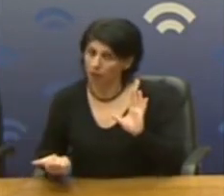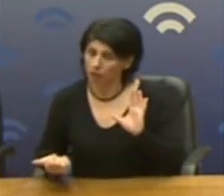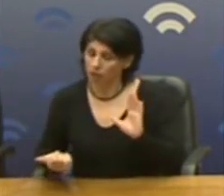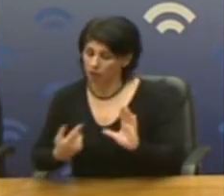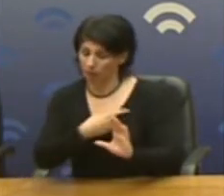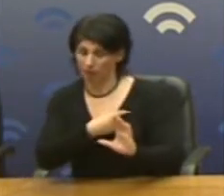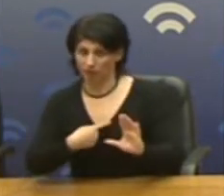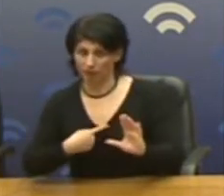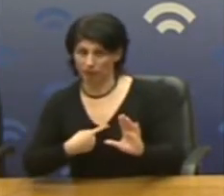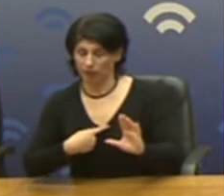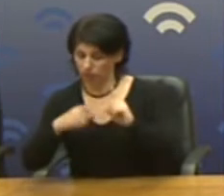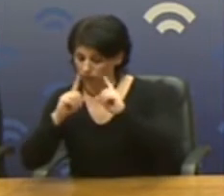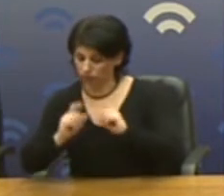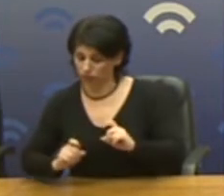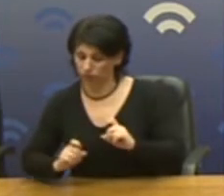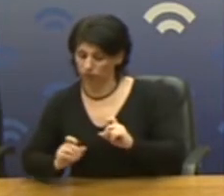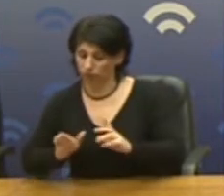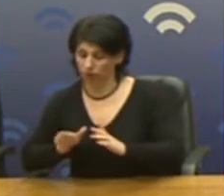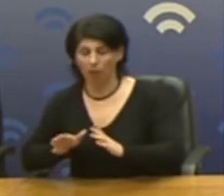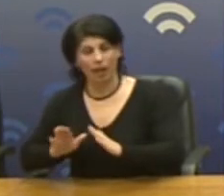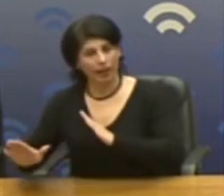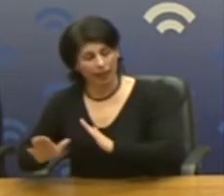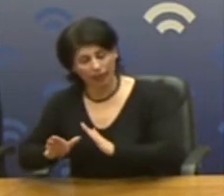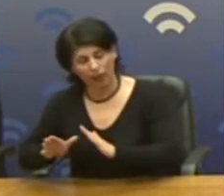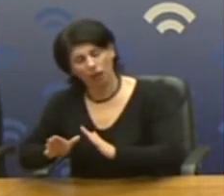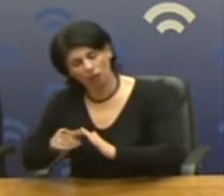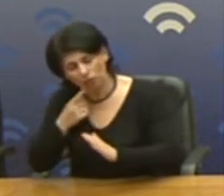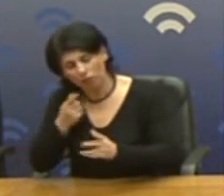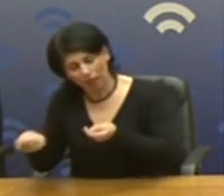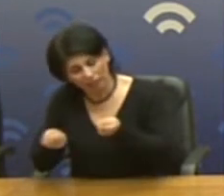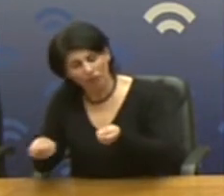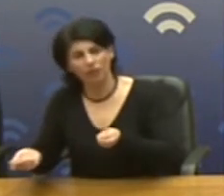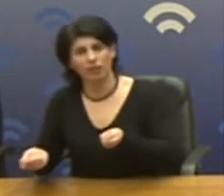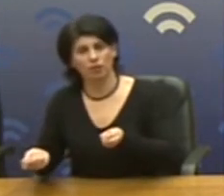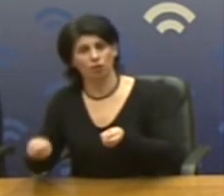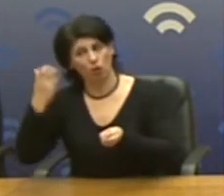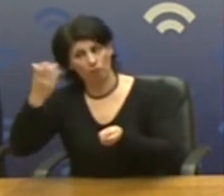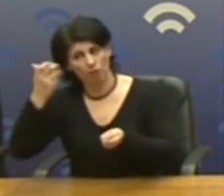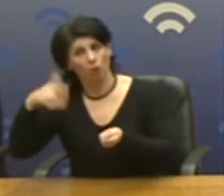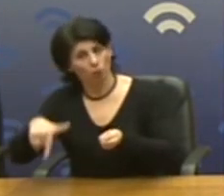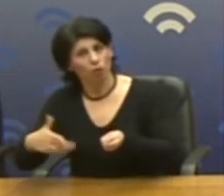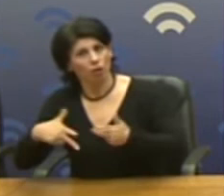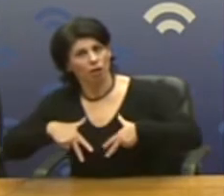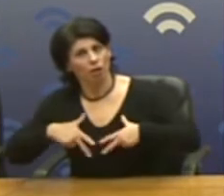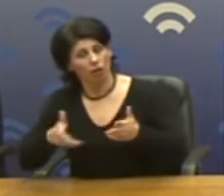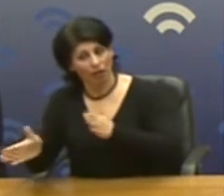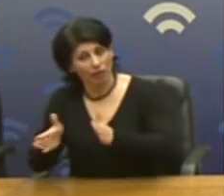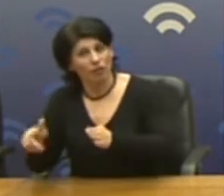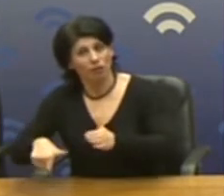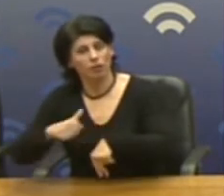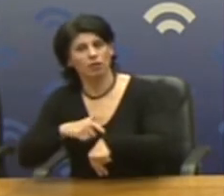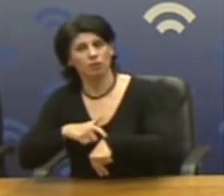εργοδοσία οι απαραίτητες κατευθύνσεις των υγειονομικών επιστημόνων που είναι και κρατικές κατευθύνσεις αυτή τη στιγμή